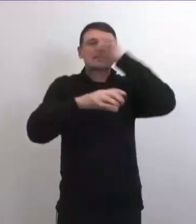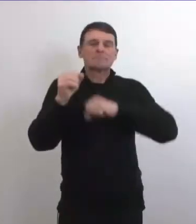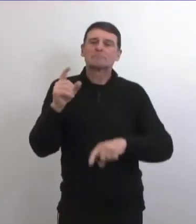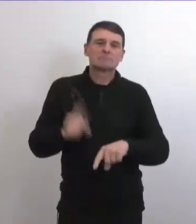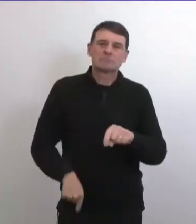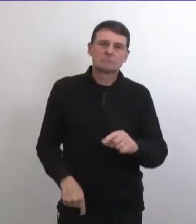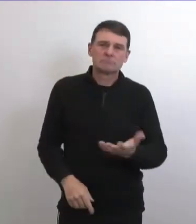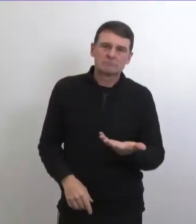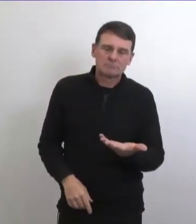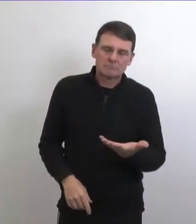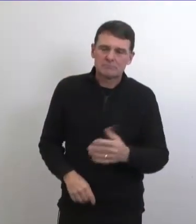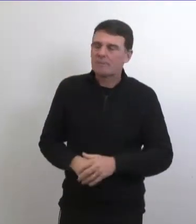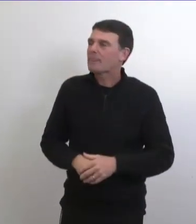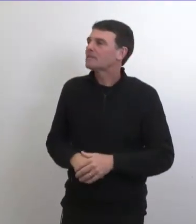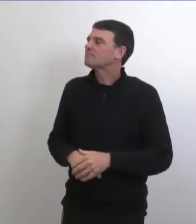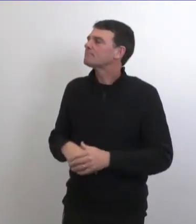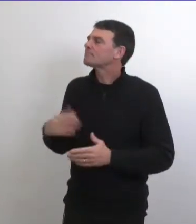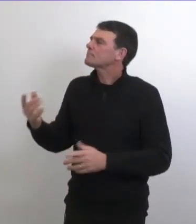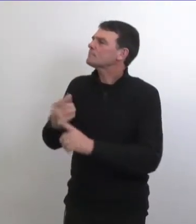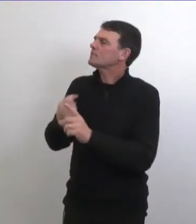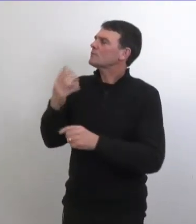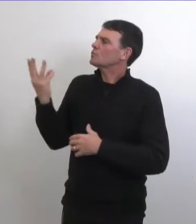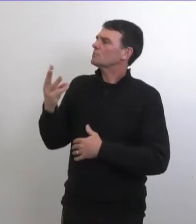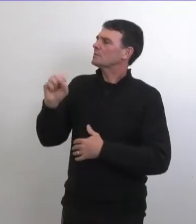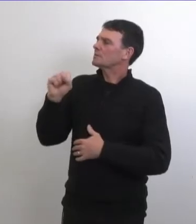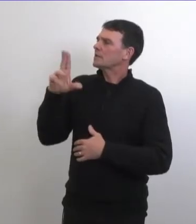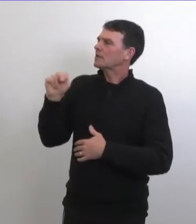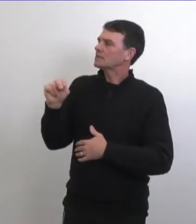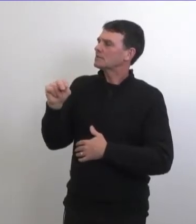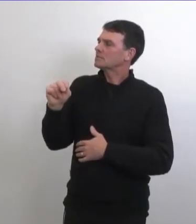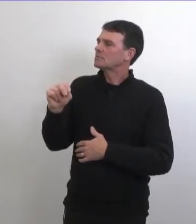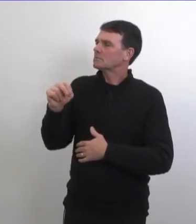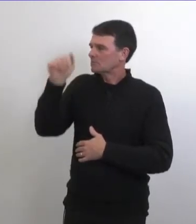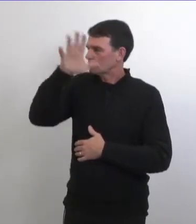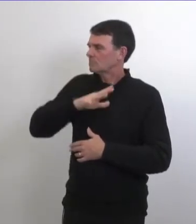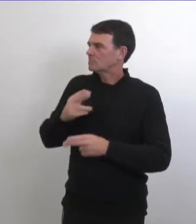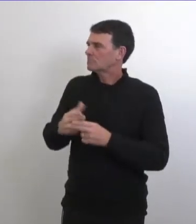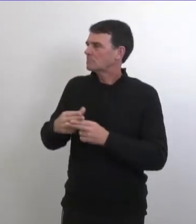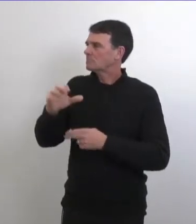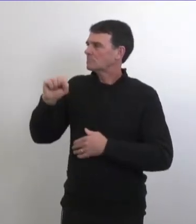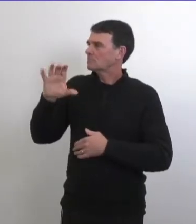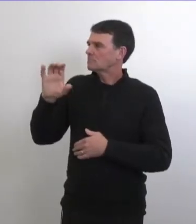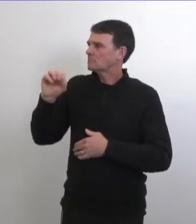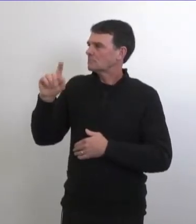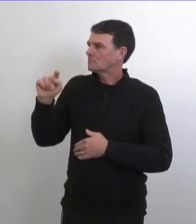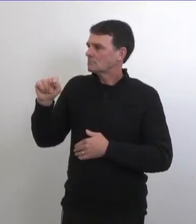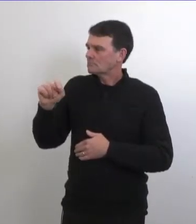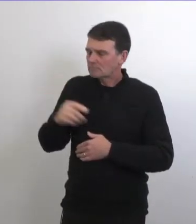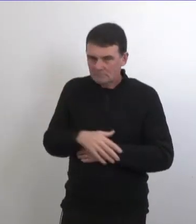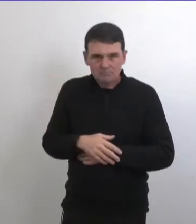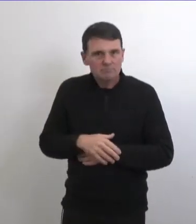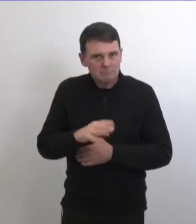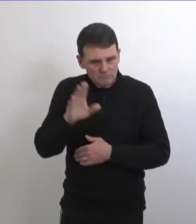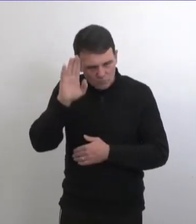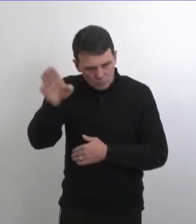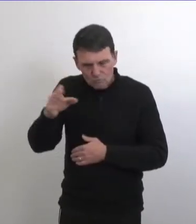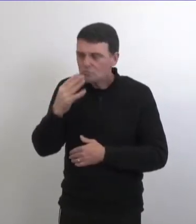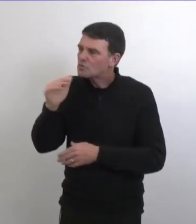données et donc on verra lorsqu'on s'approchera de l'échéance des ordres de santé publique du winni pexson scott